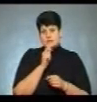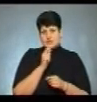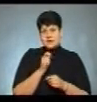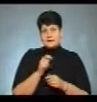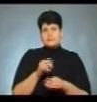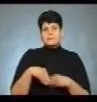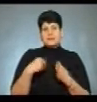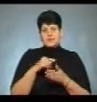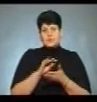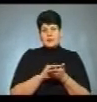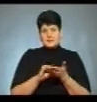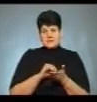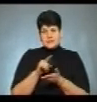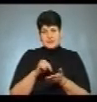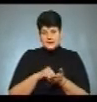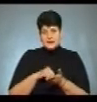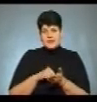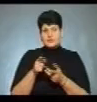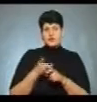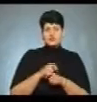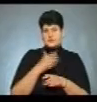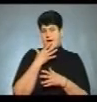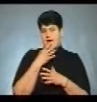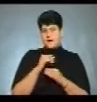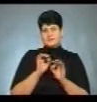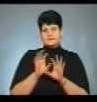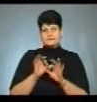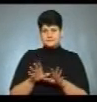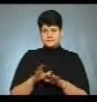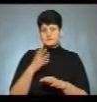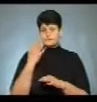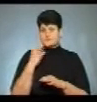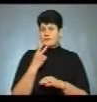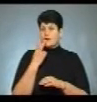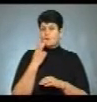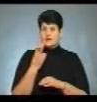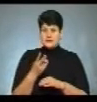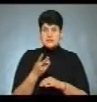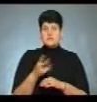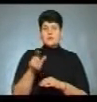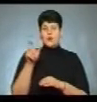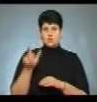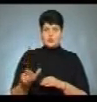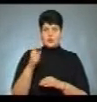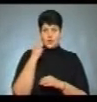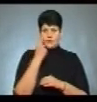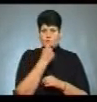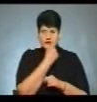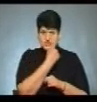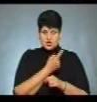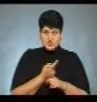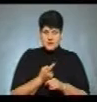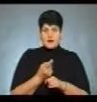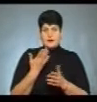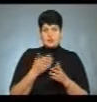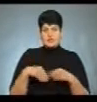Задають їм ці написані запитання, і вони дуже гарно ці запитання відповідають. Коли подивишся людині в вічі, або будемо говорити, ну,